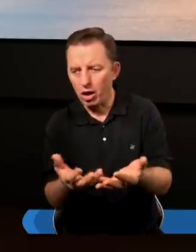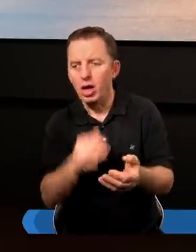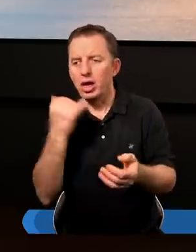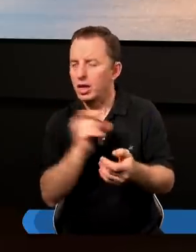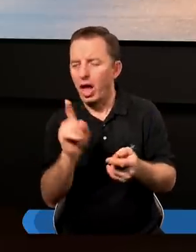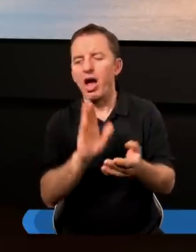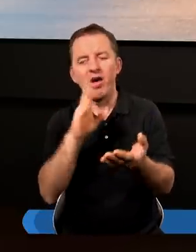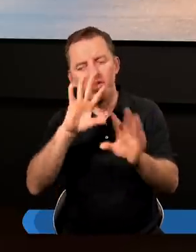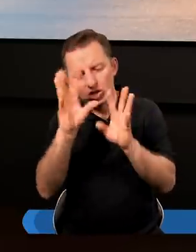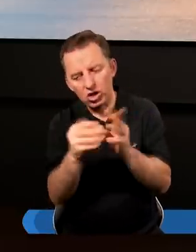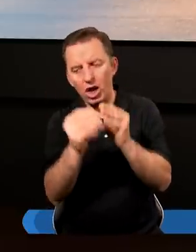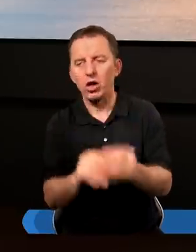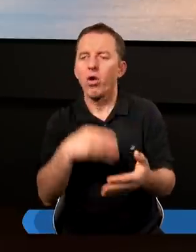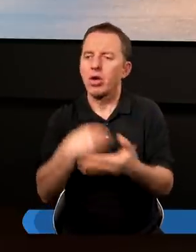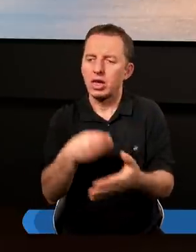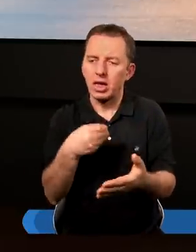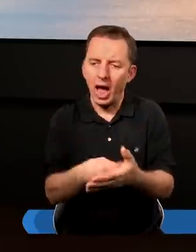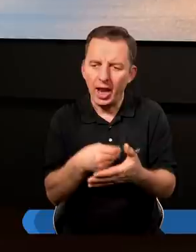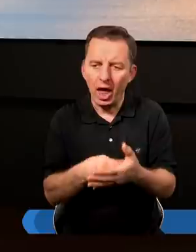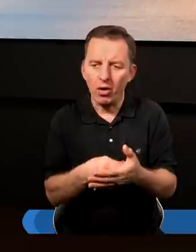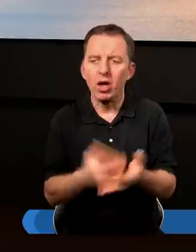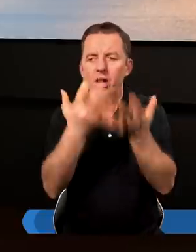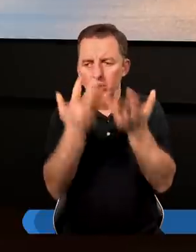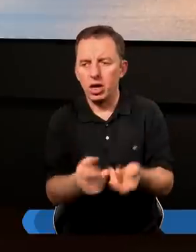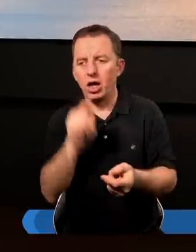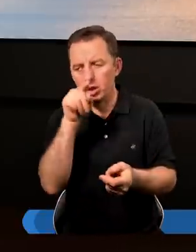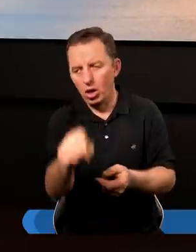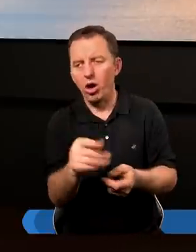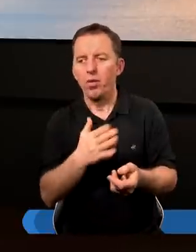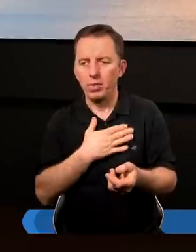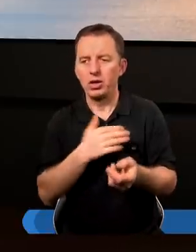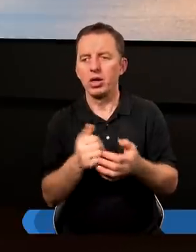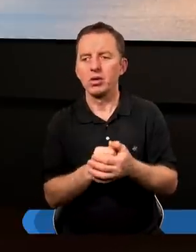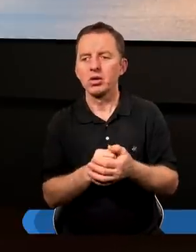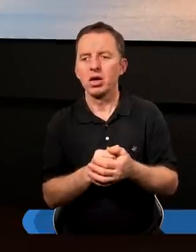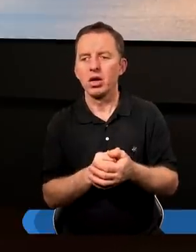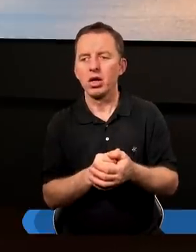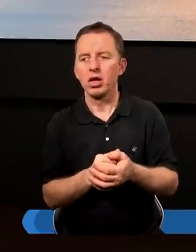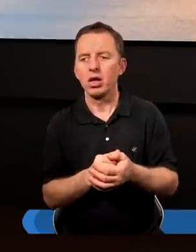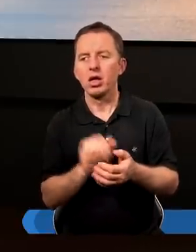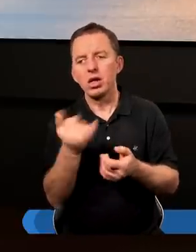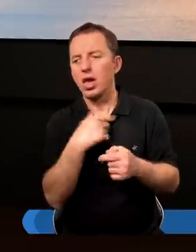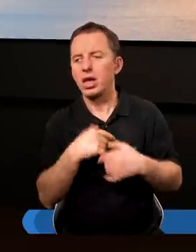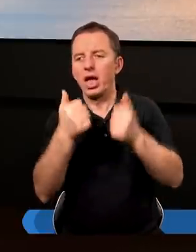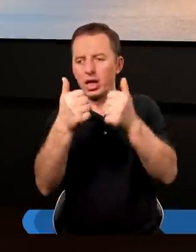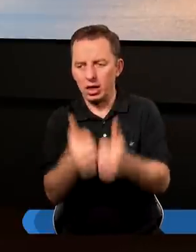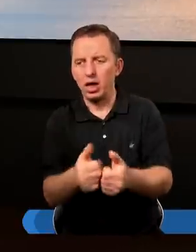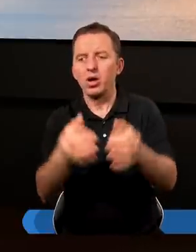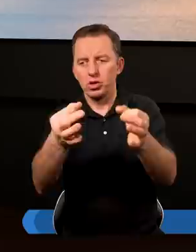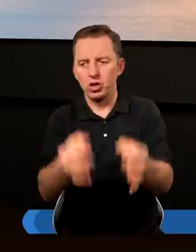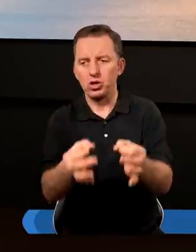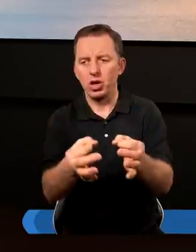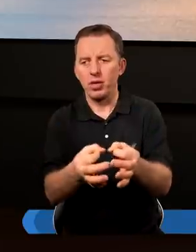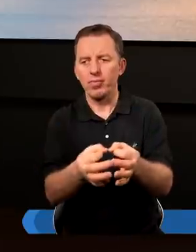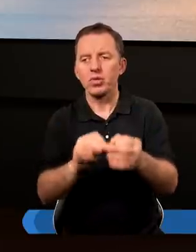i za wszelką cenę chociażby skredytować, bo wiecie, jak nie stać mnie, to